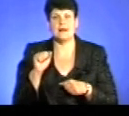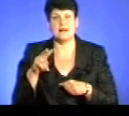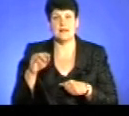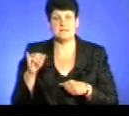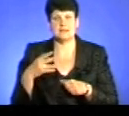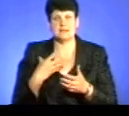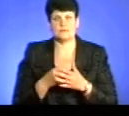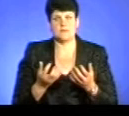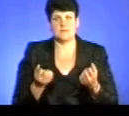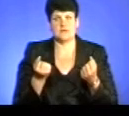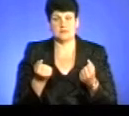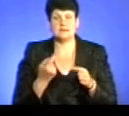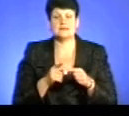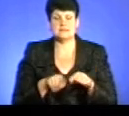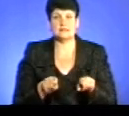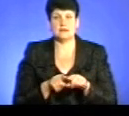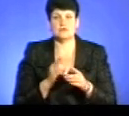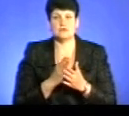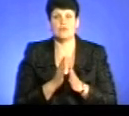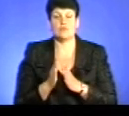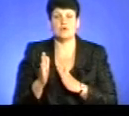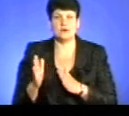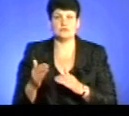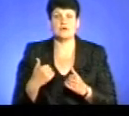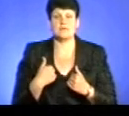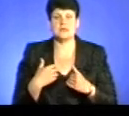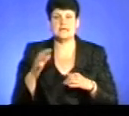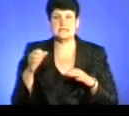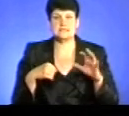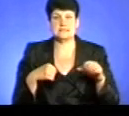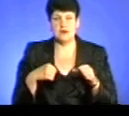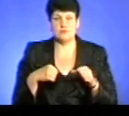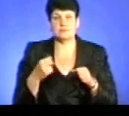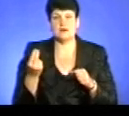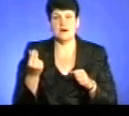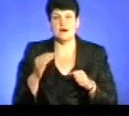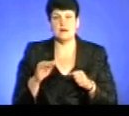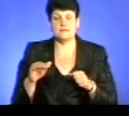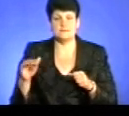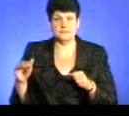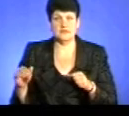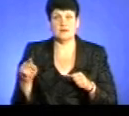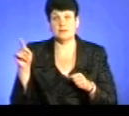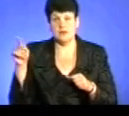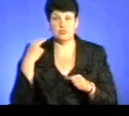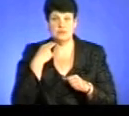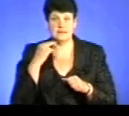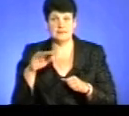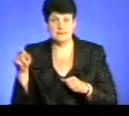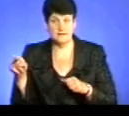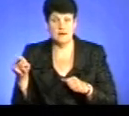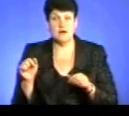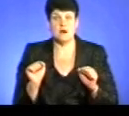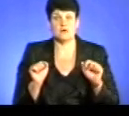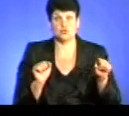Тобто, це відбувається в такому ж порядку, як ми стягуємо аліменти на утримання дітей, але там ворожники діти, а стягувачем